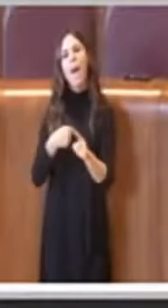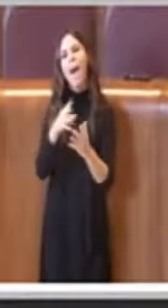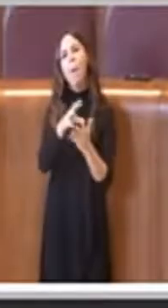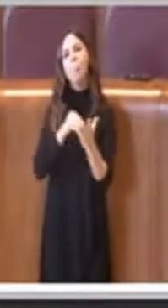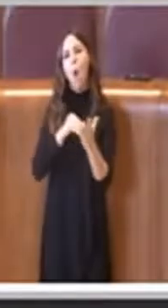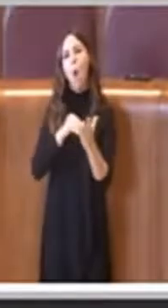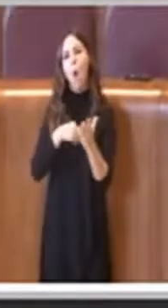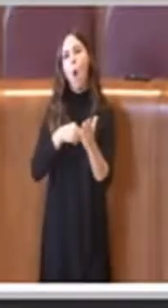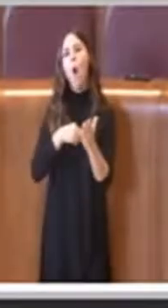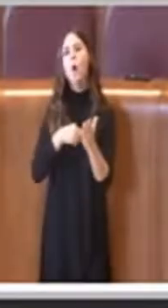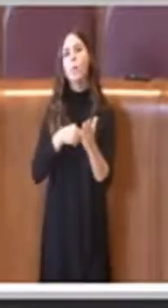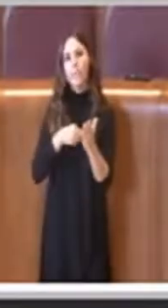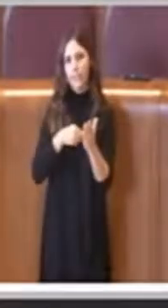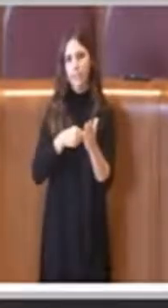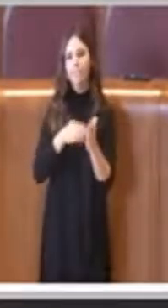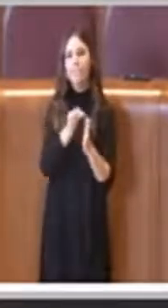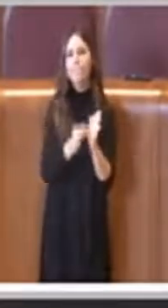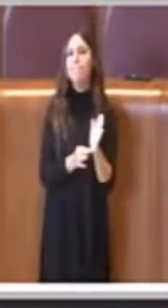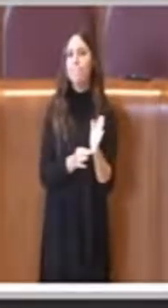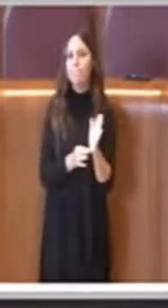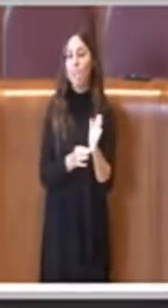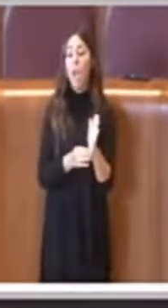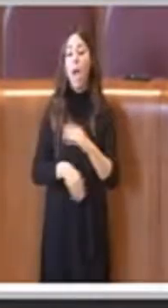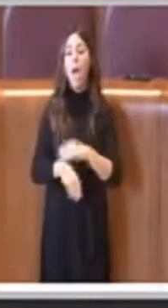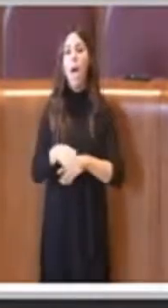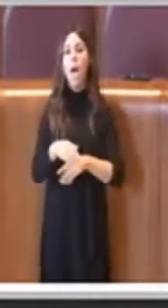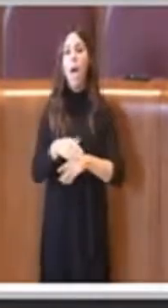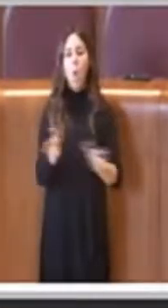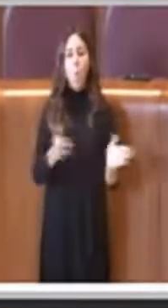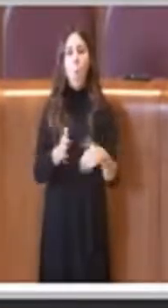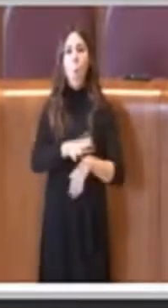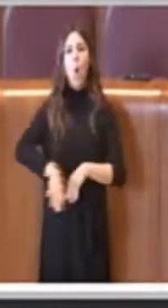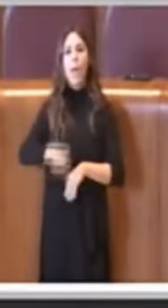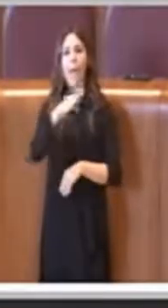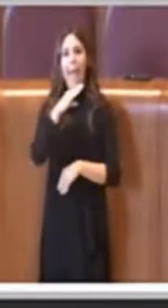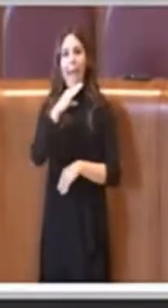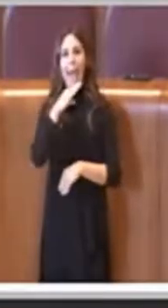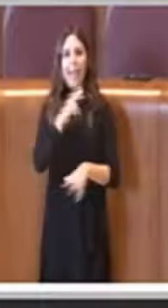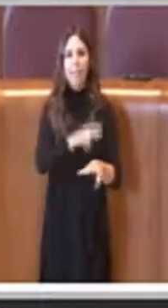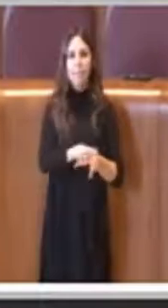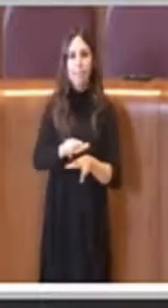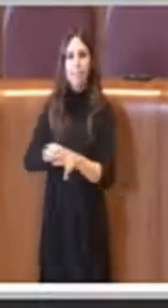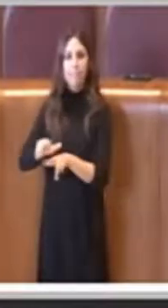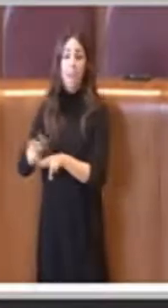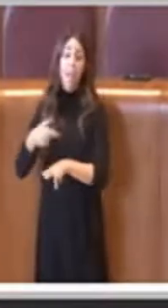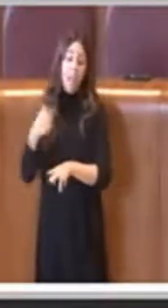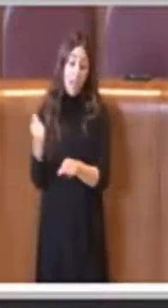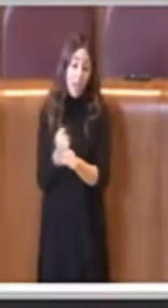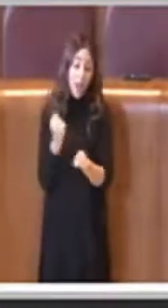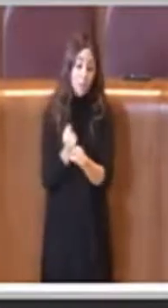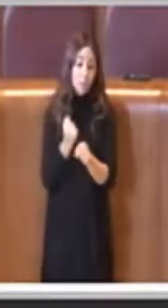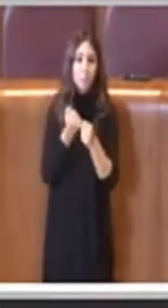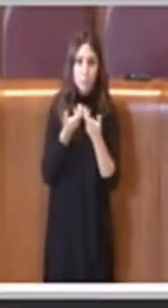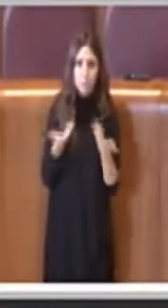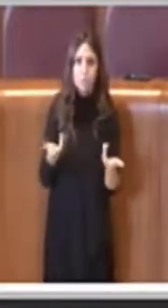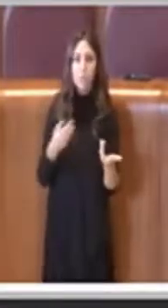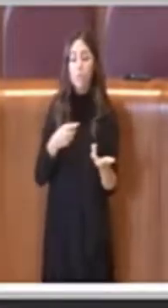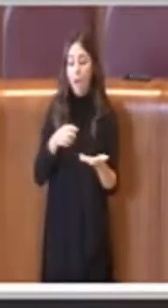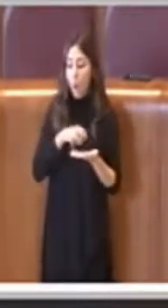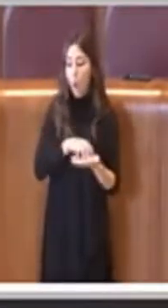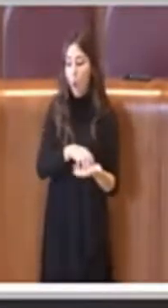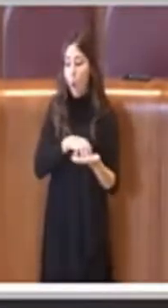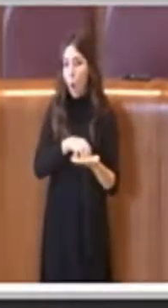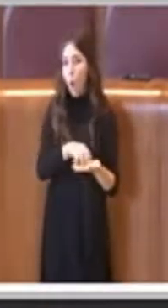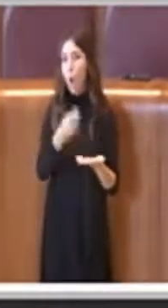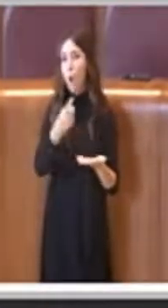sulla gestione dei canili comunali. Insomma, lavoro ce n'è tanto, ricordando anche l'investimento che questa amministrazione ha